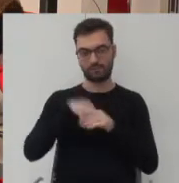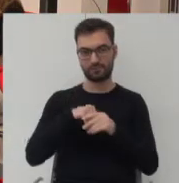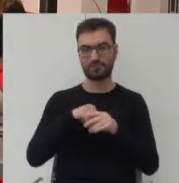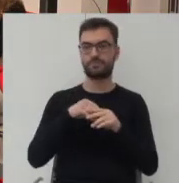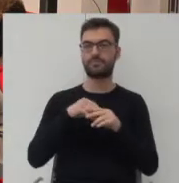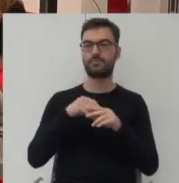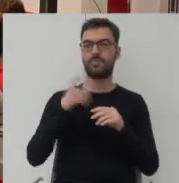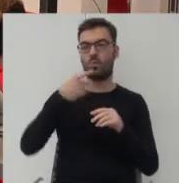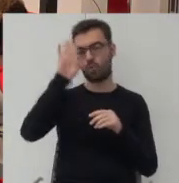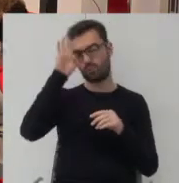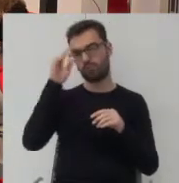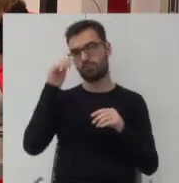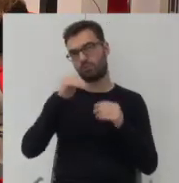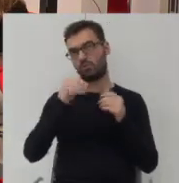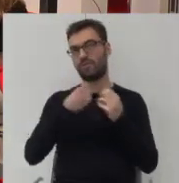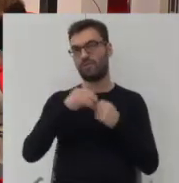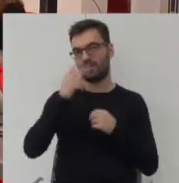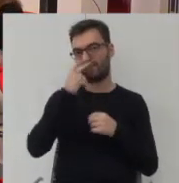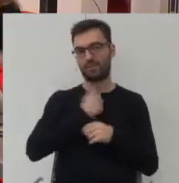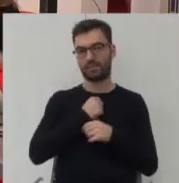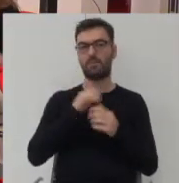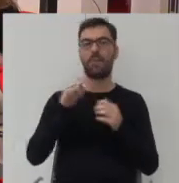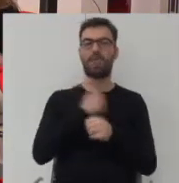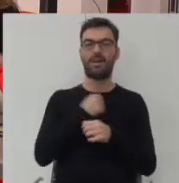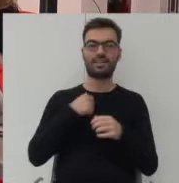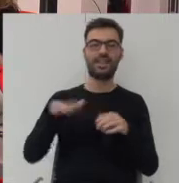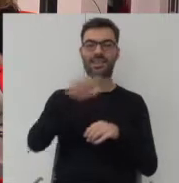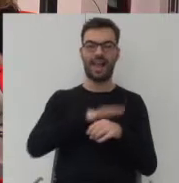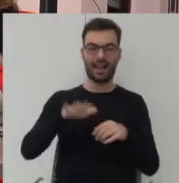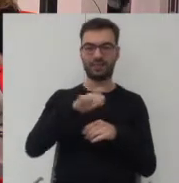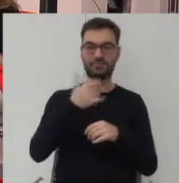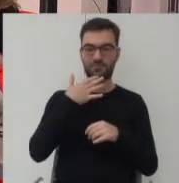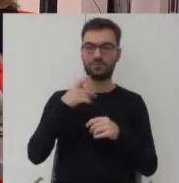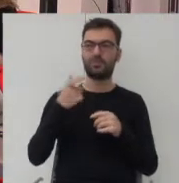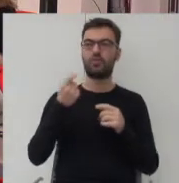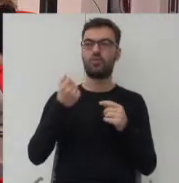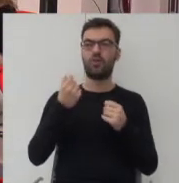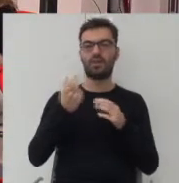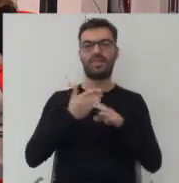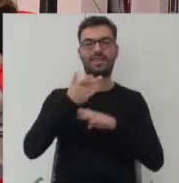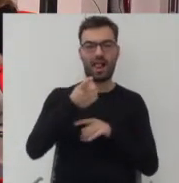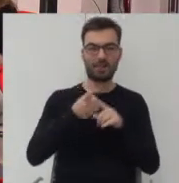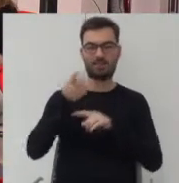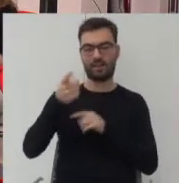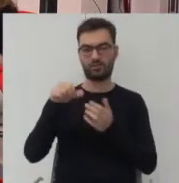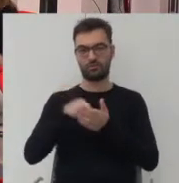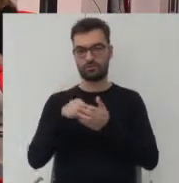w Łodzi może bardziej niż w Warszawie, bo w Warszawie te takie tereny właśnie, o których mówiłem, są trochę bardziej oddalone od centrum.